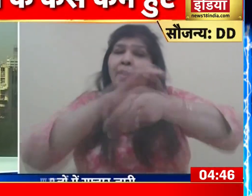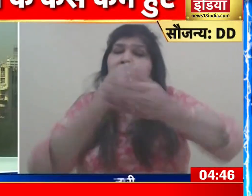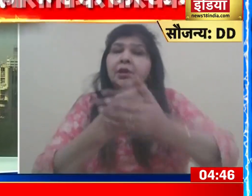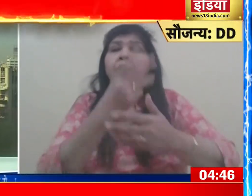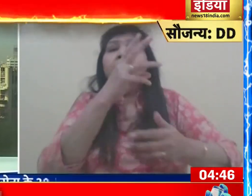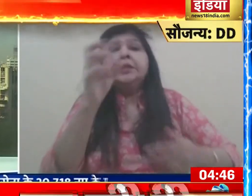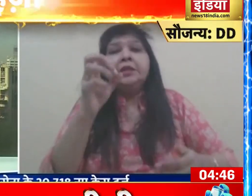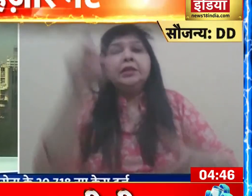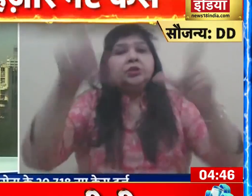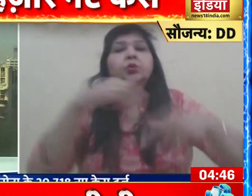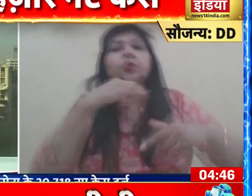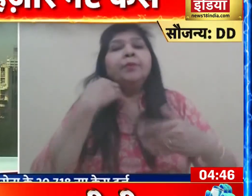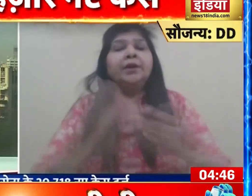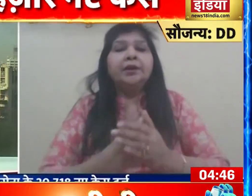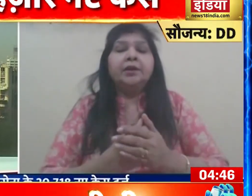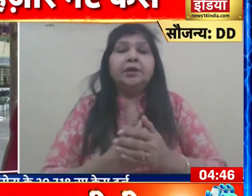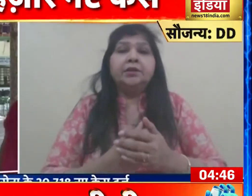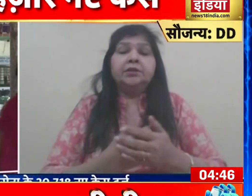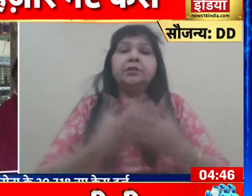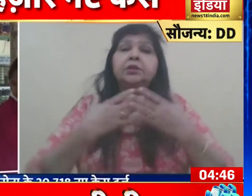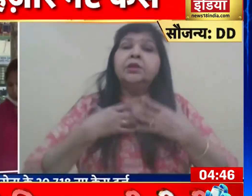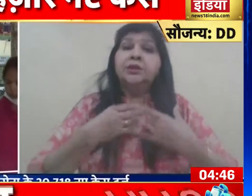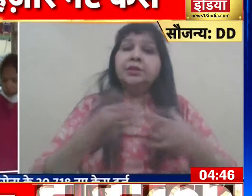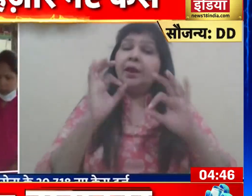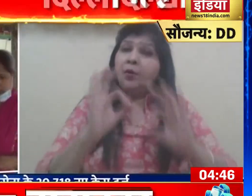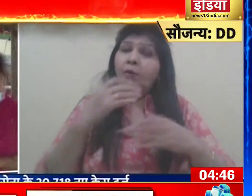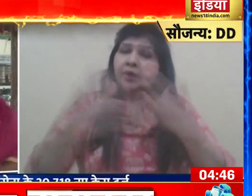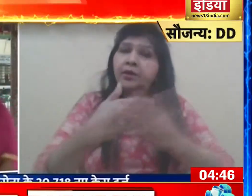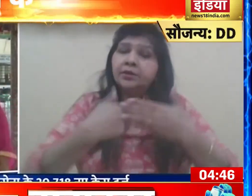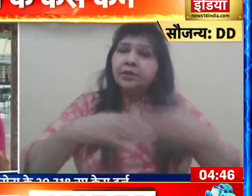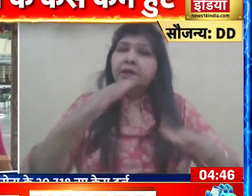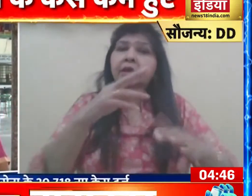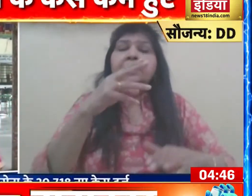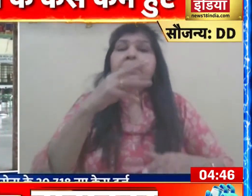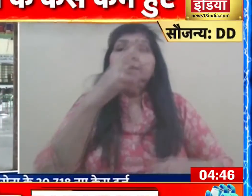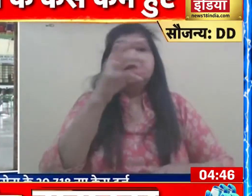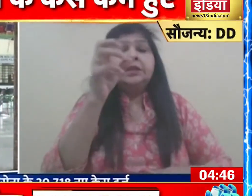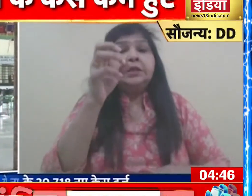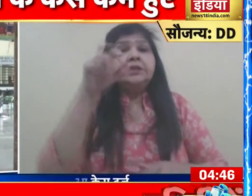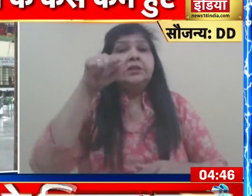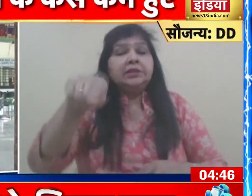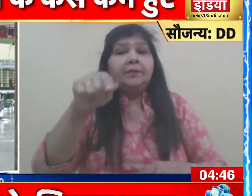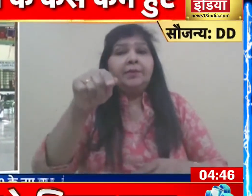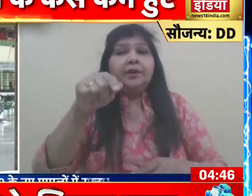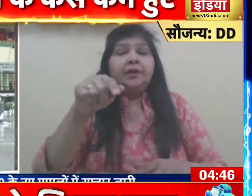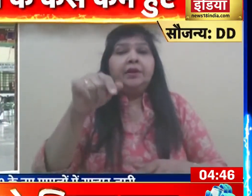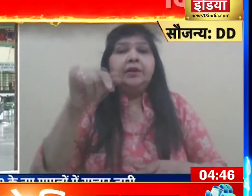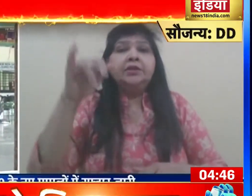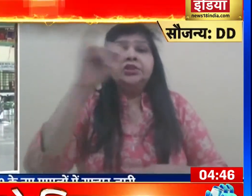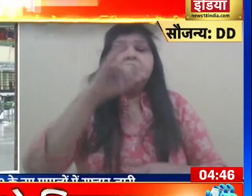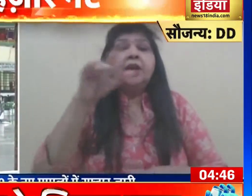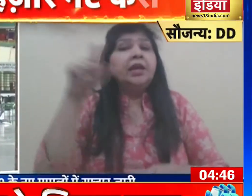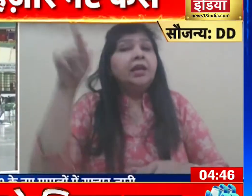की मौत हो गई जबकि संक्रमण दर 30,64 प्रतिशत रही